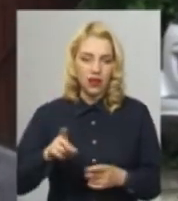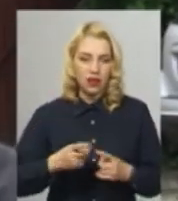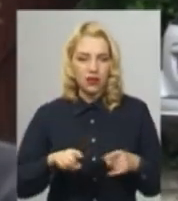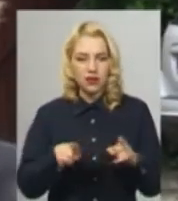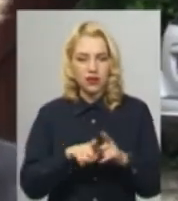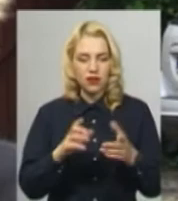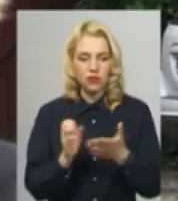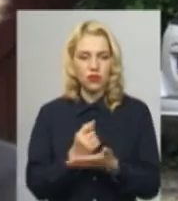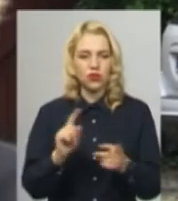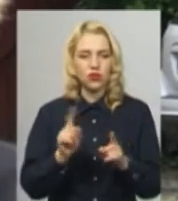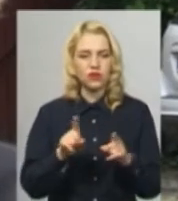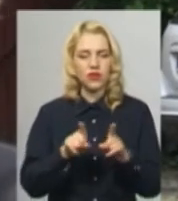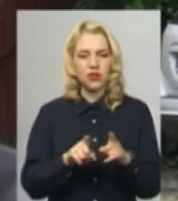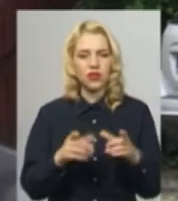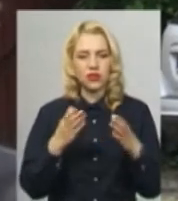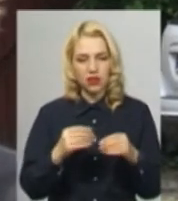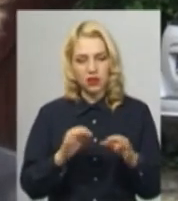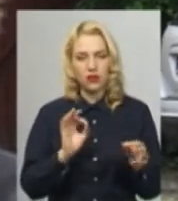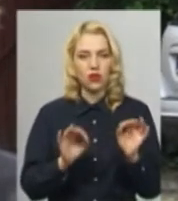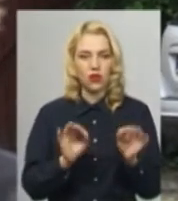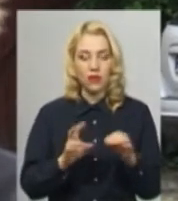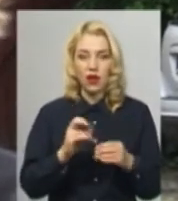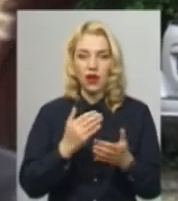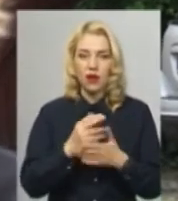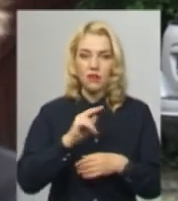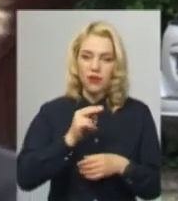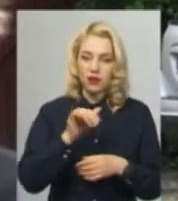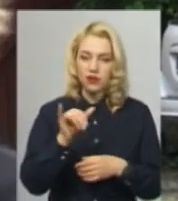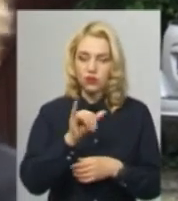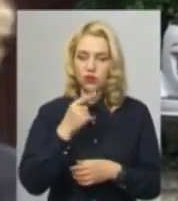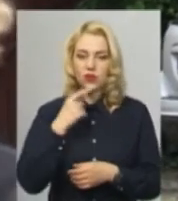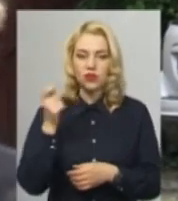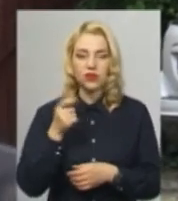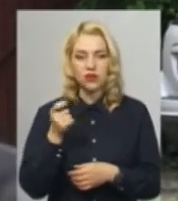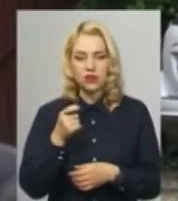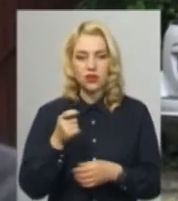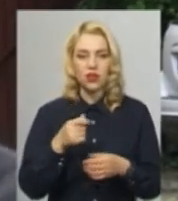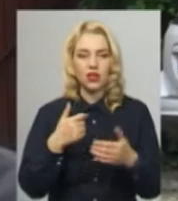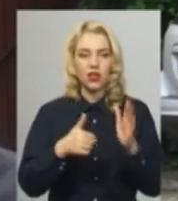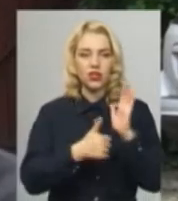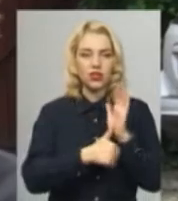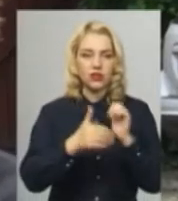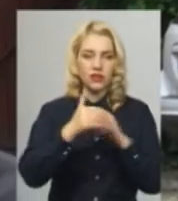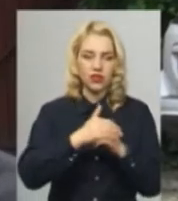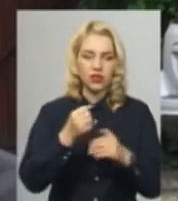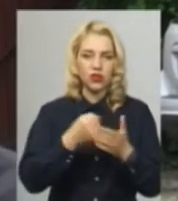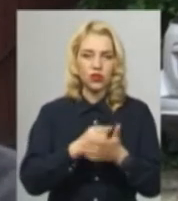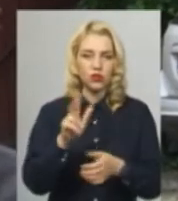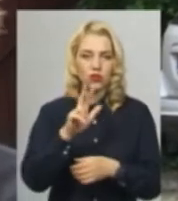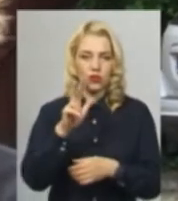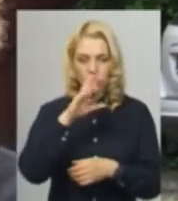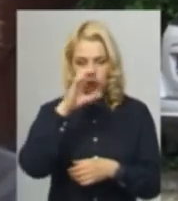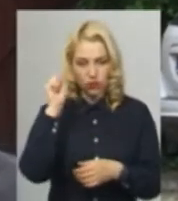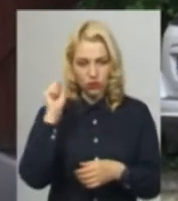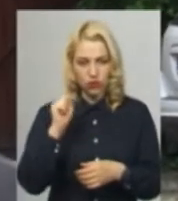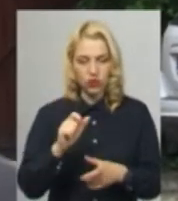такі дні, то ще більш-менш. А п'ятниця, субота, неділя, з шести вечора до трьох часів ночі.